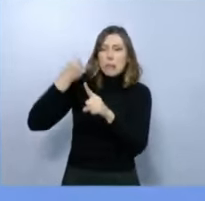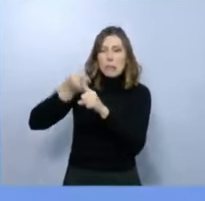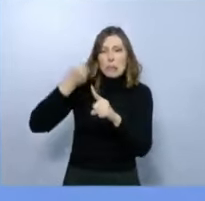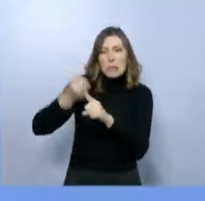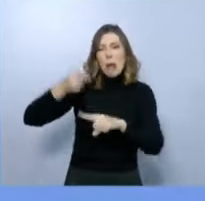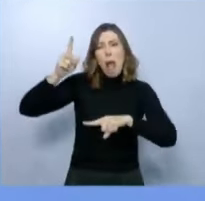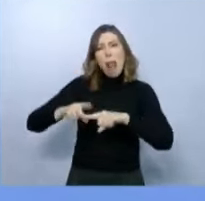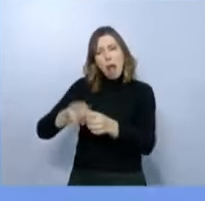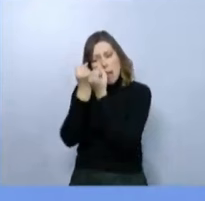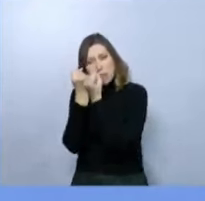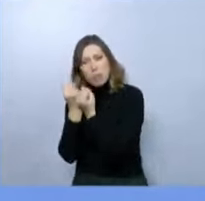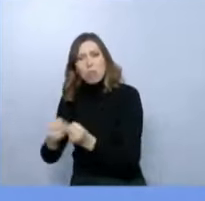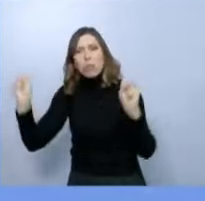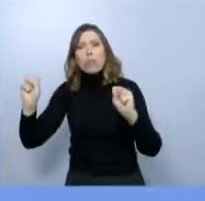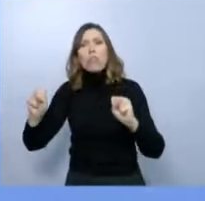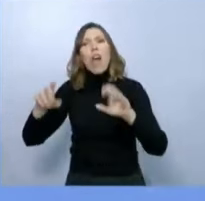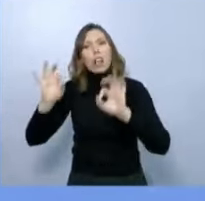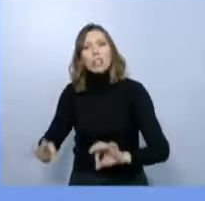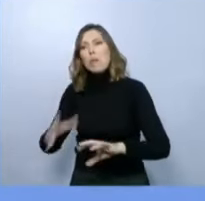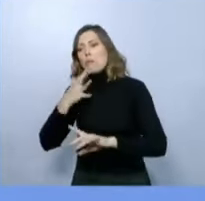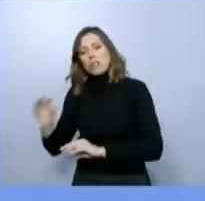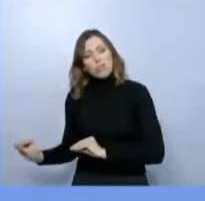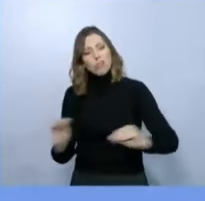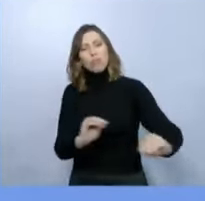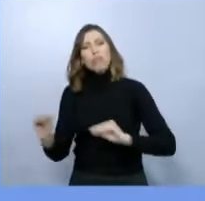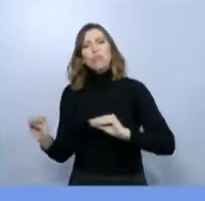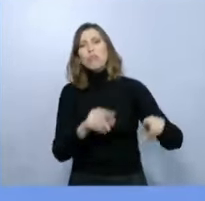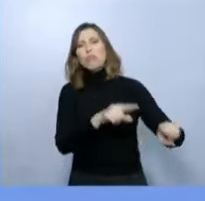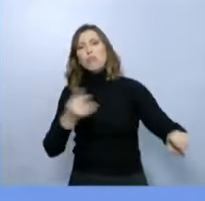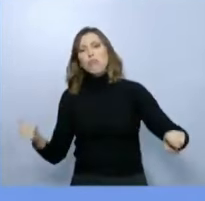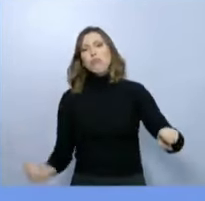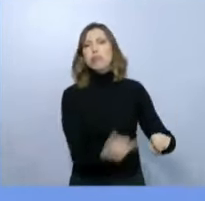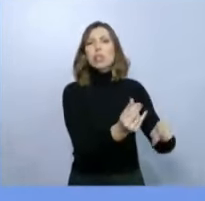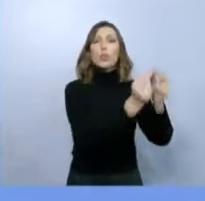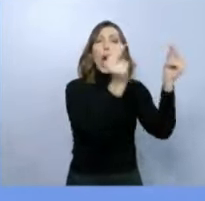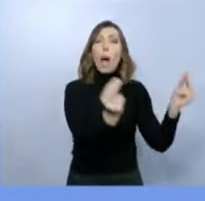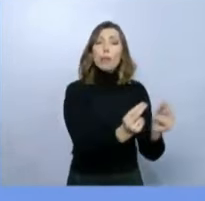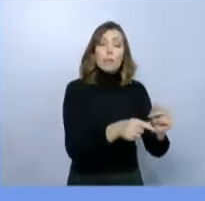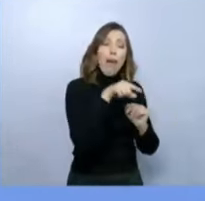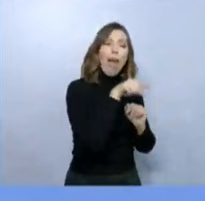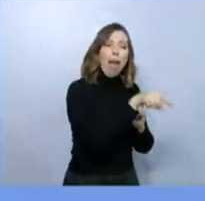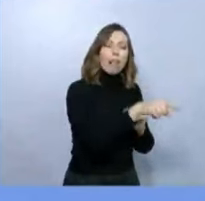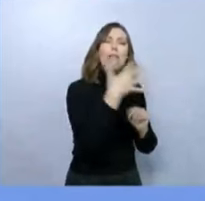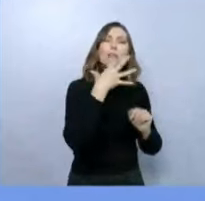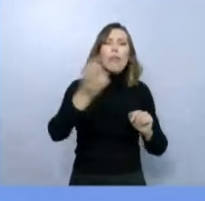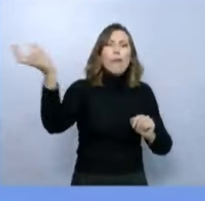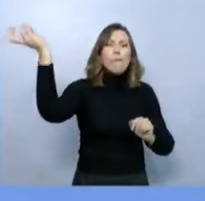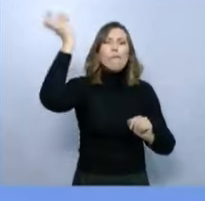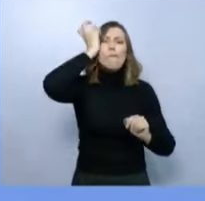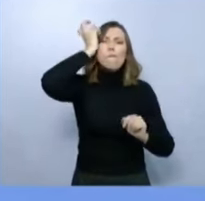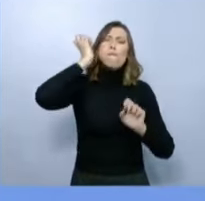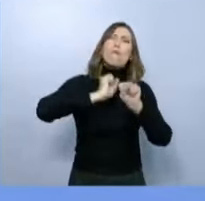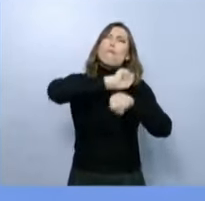το αίμα τους. Και οι εξόριστοι το κολαστήριο αυτό το μετέτρεψαν σε μνημείο αγώνα, ένα τεράστιο σύμβολο